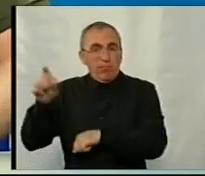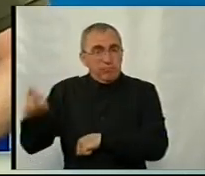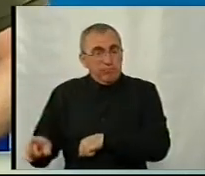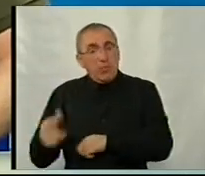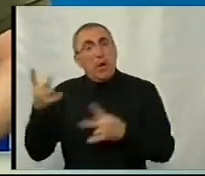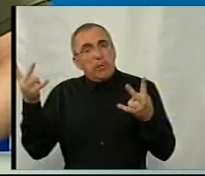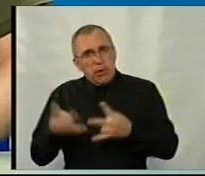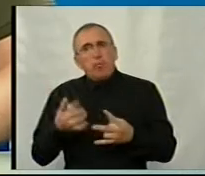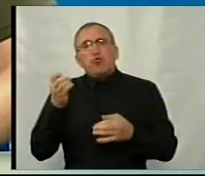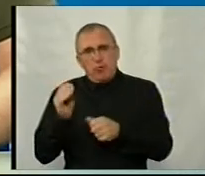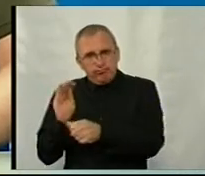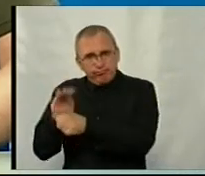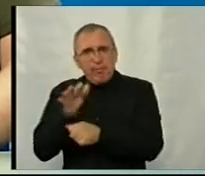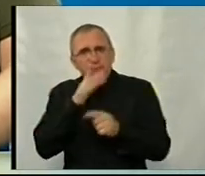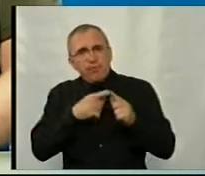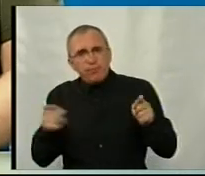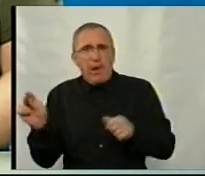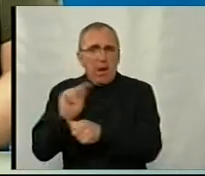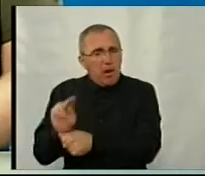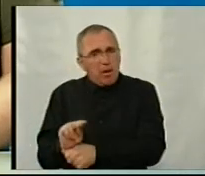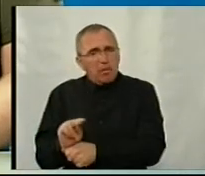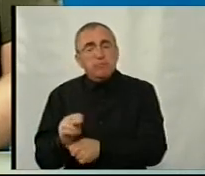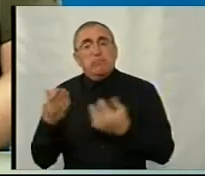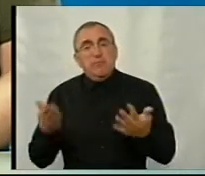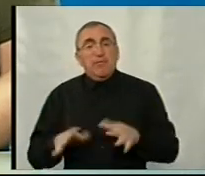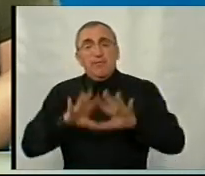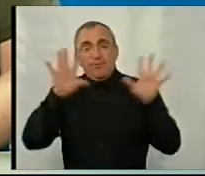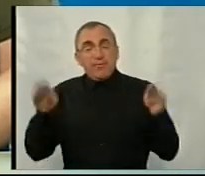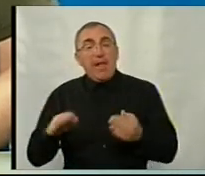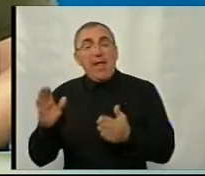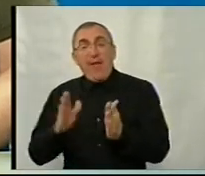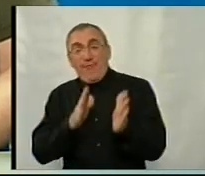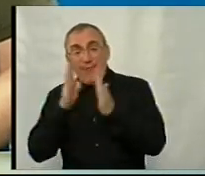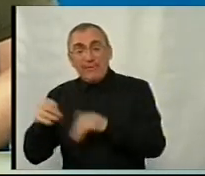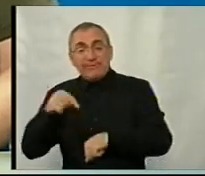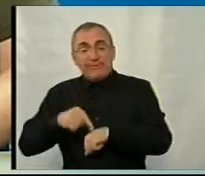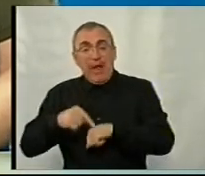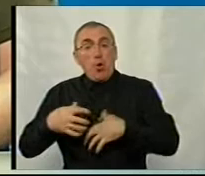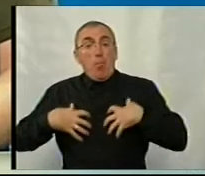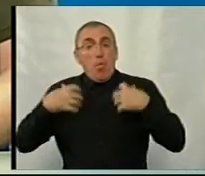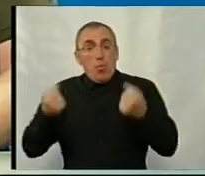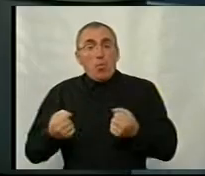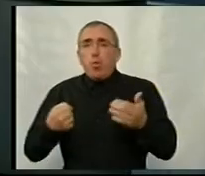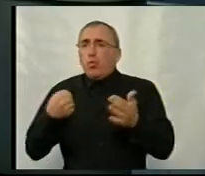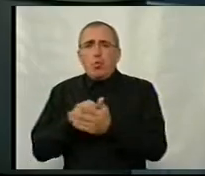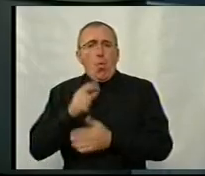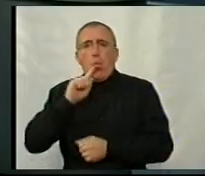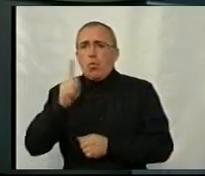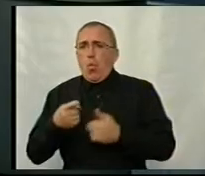ще потрібен час на лікування. І таким чином, взагалі, відсрочка за станом здоров'я надається до одного року.